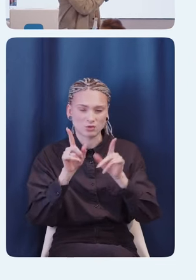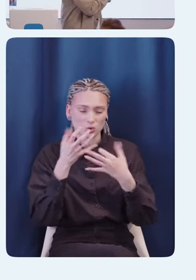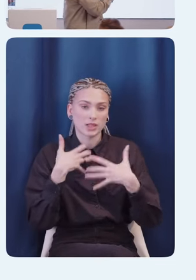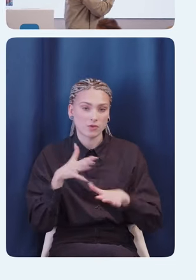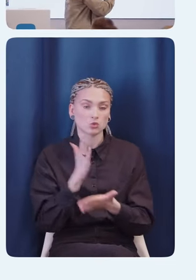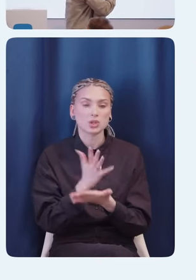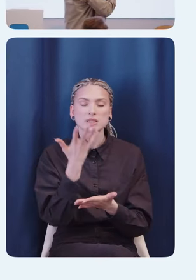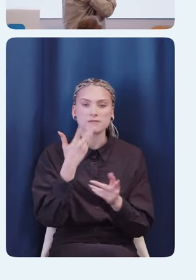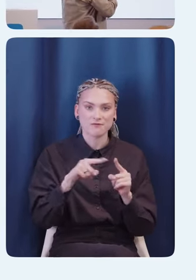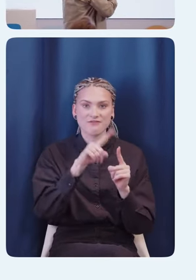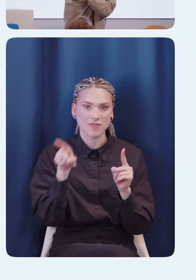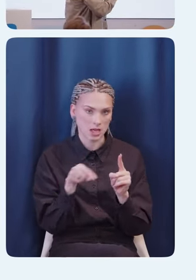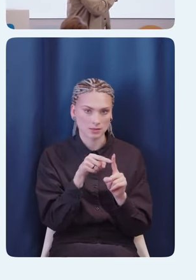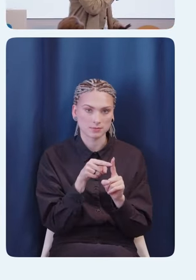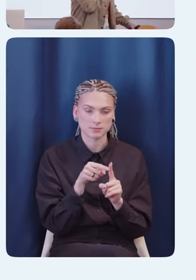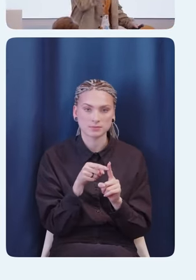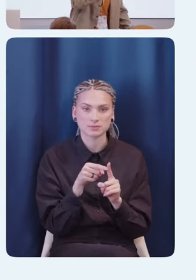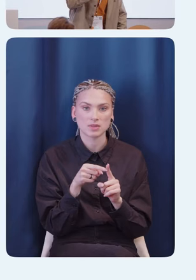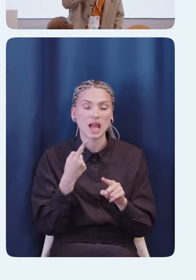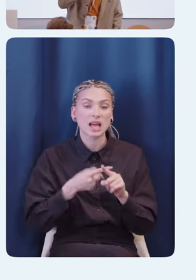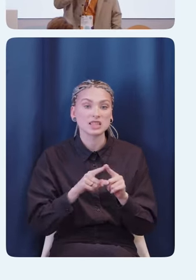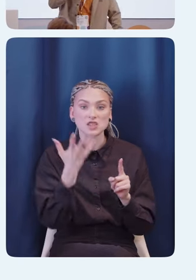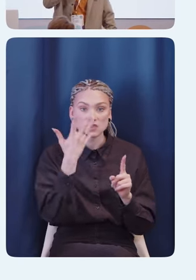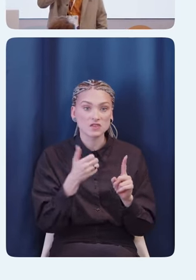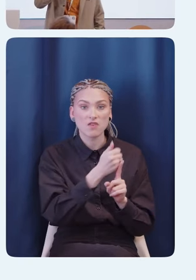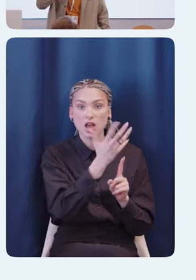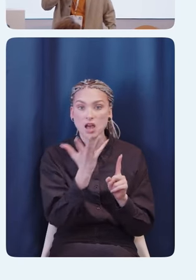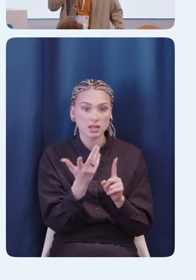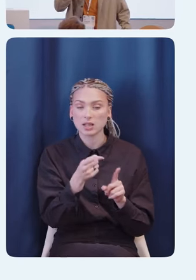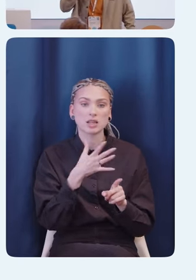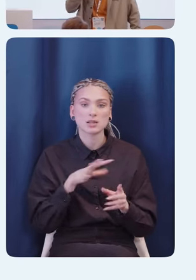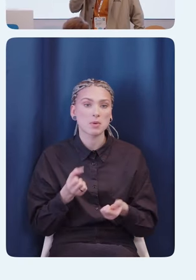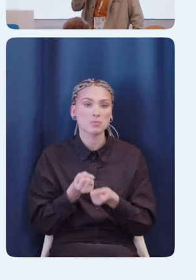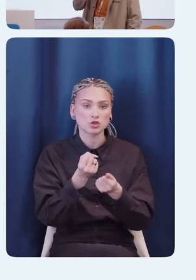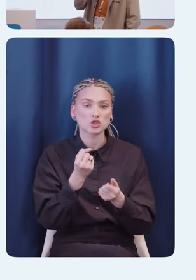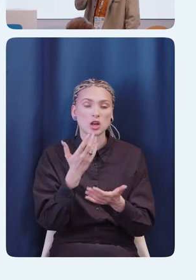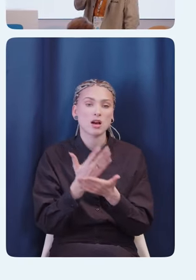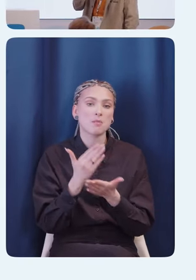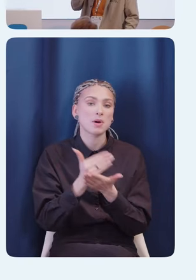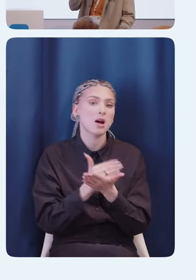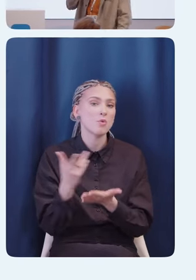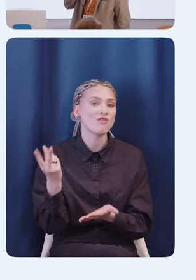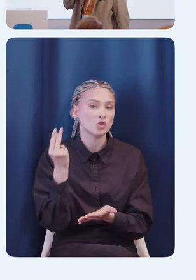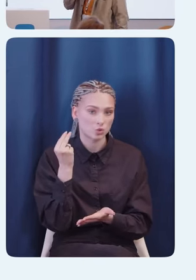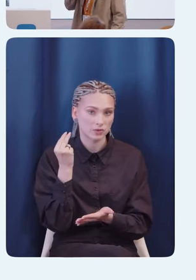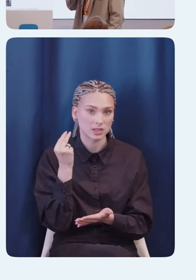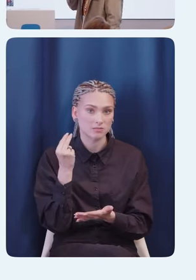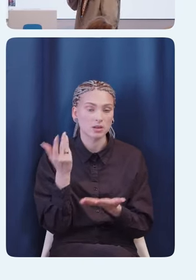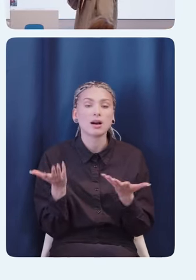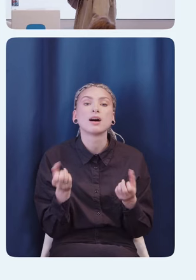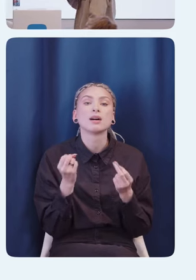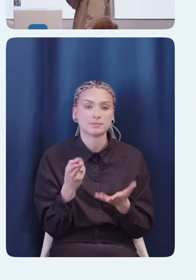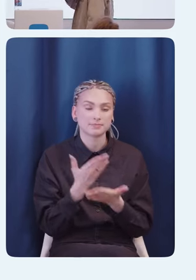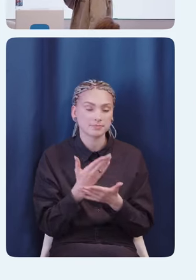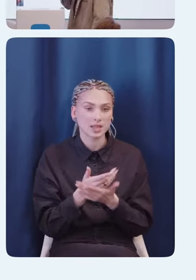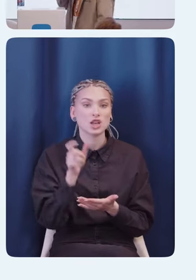Просто вот есть палитра. Но эта палитра, она, к сожалению, не была поддержана войсовером. То есть как? Человек